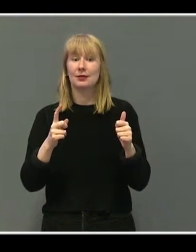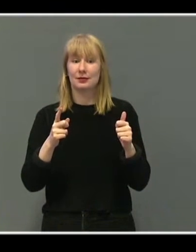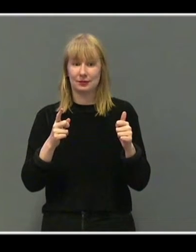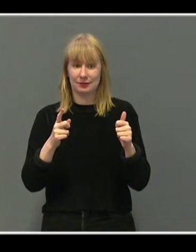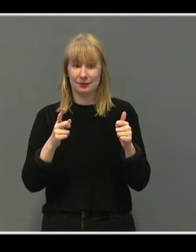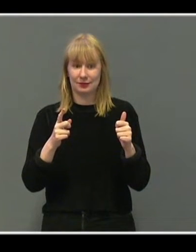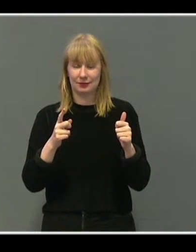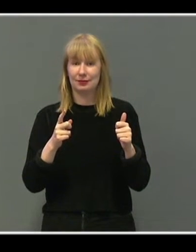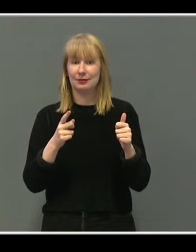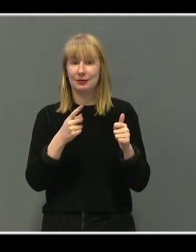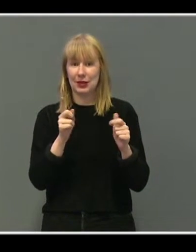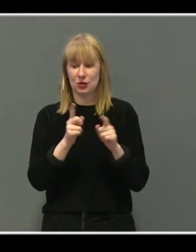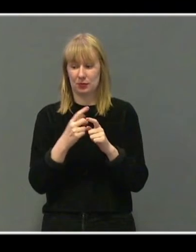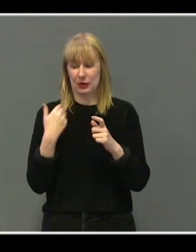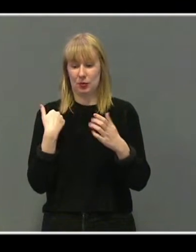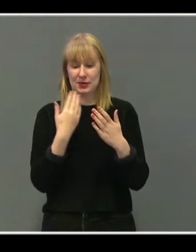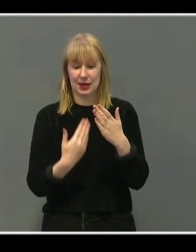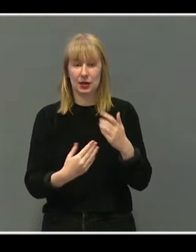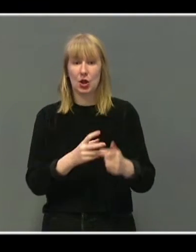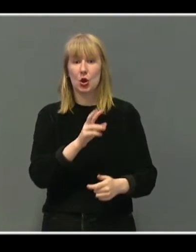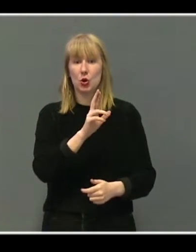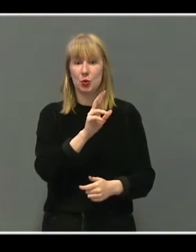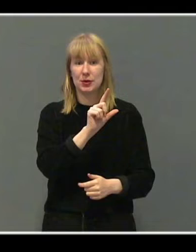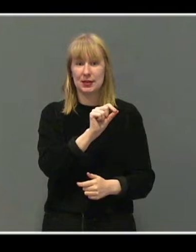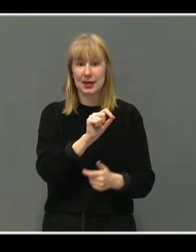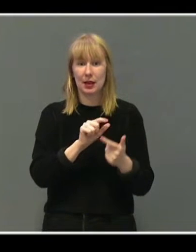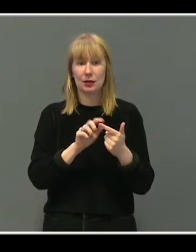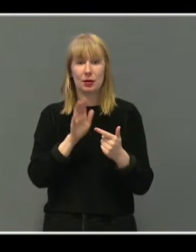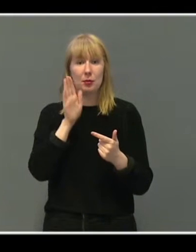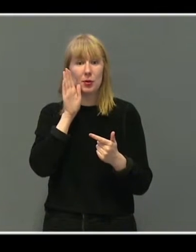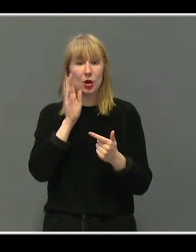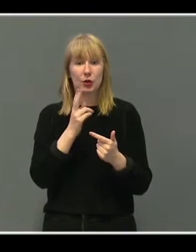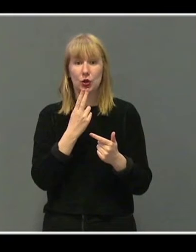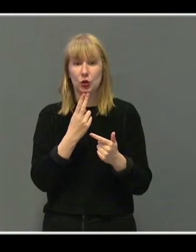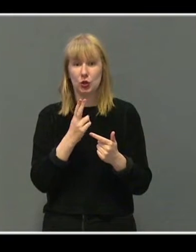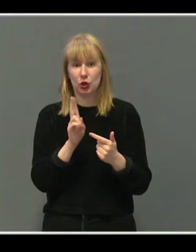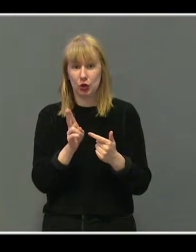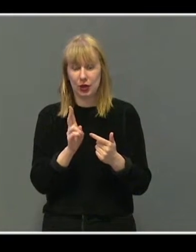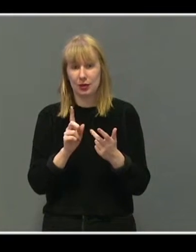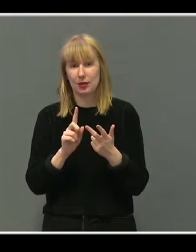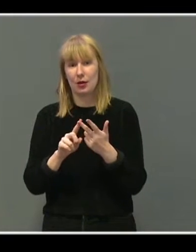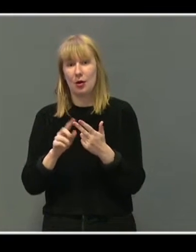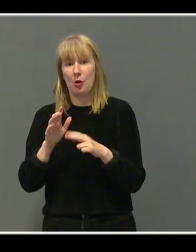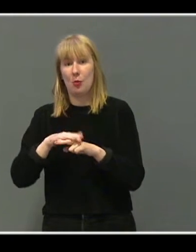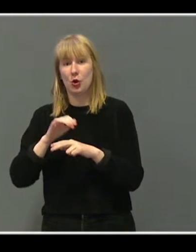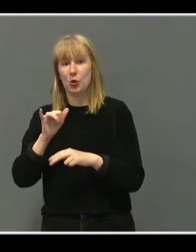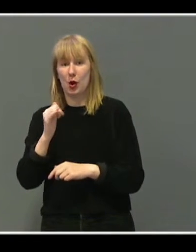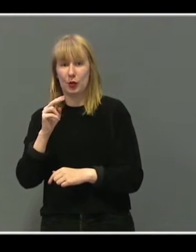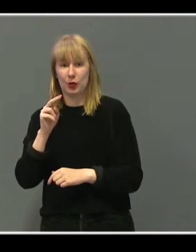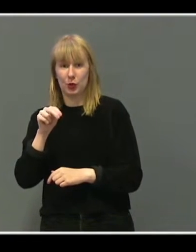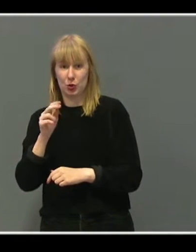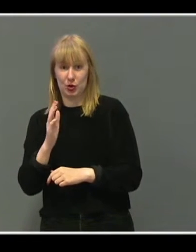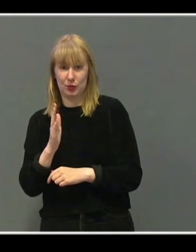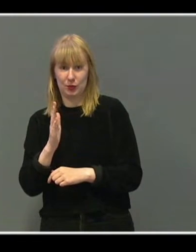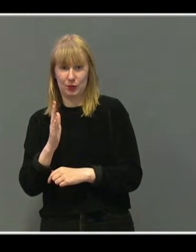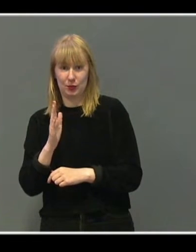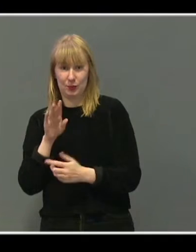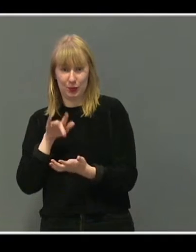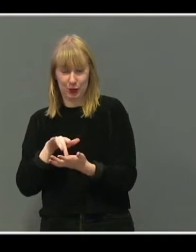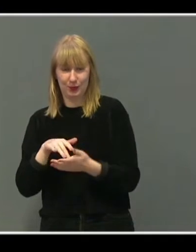tatt plass. Nemlig Robert Steen, Beate Hyggen og Maren Johanne Norby. Velkommen til dere.